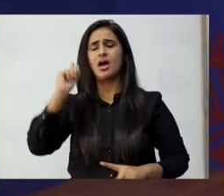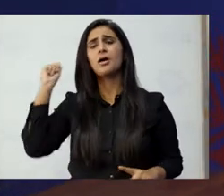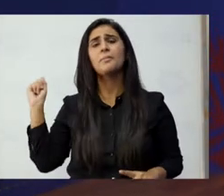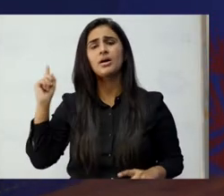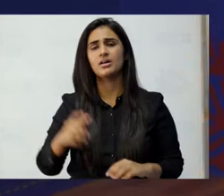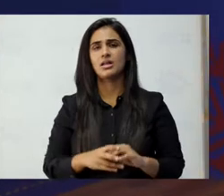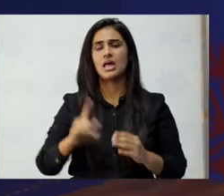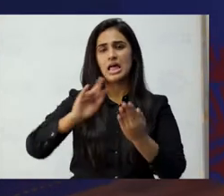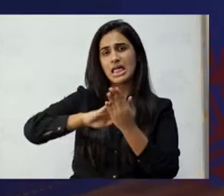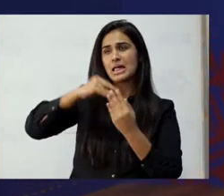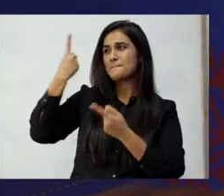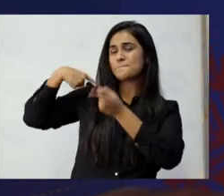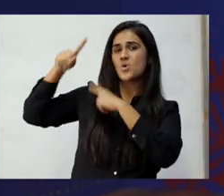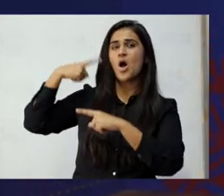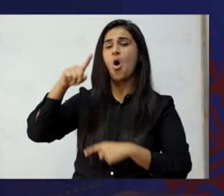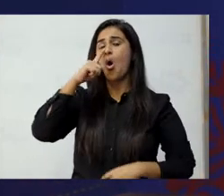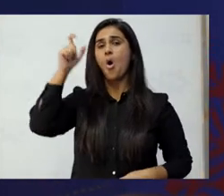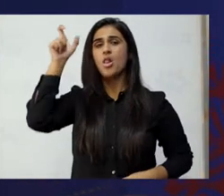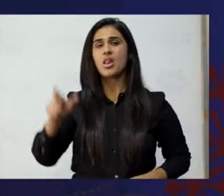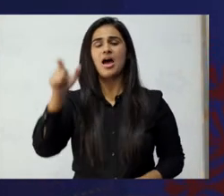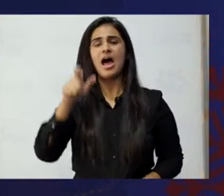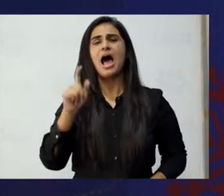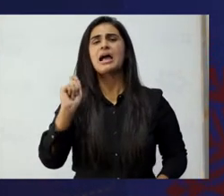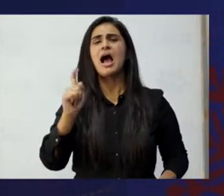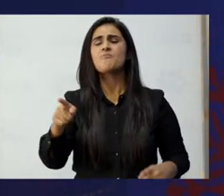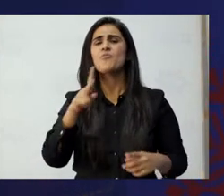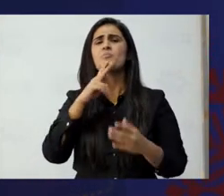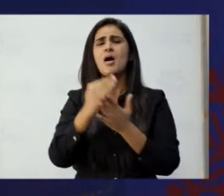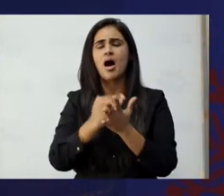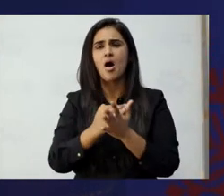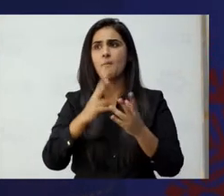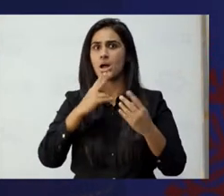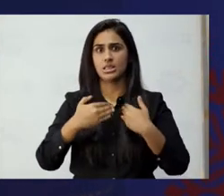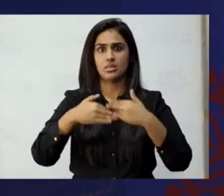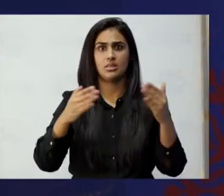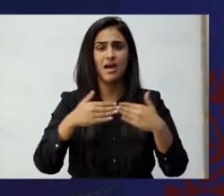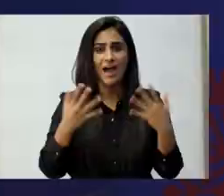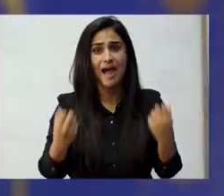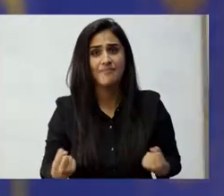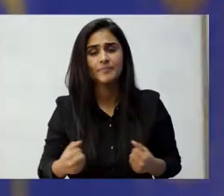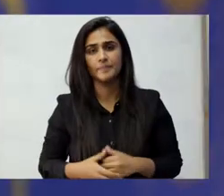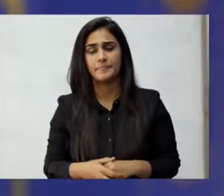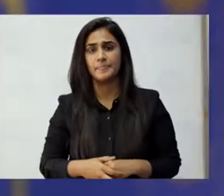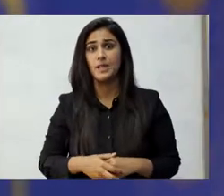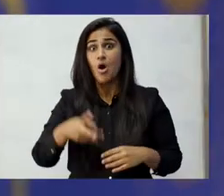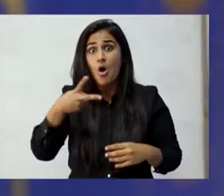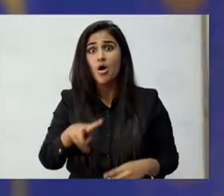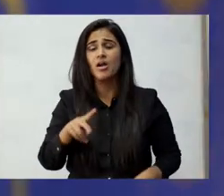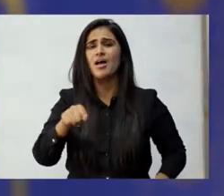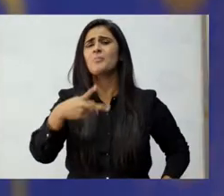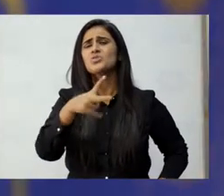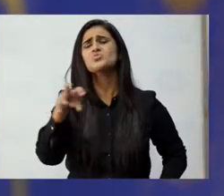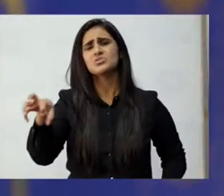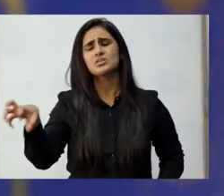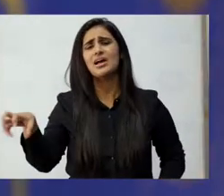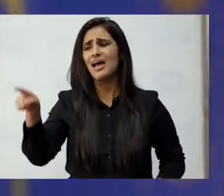تاریخ میں خواتین کا جو کردار ہے اس کے بارے میں بڑی کھل کے بات ہو رہی ہے اور بہت ساری بات ہو رہی ہے اور فنون